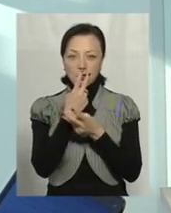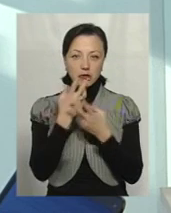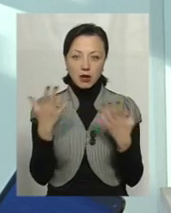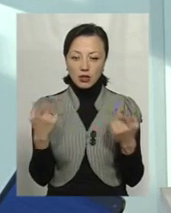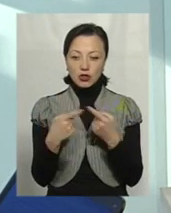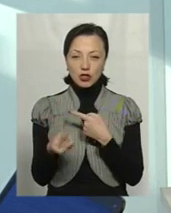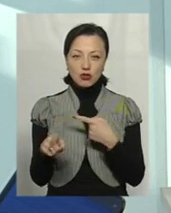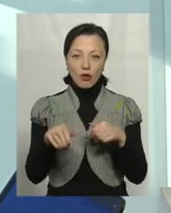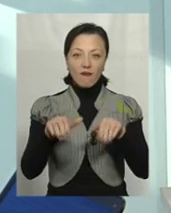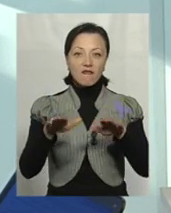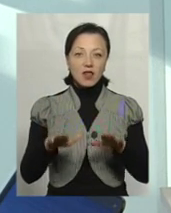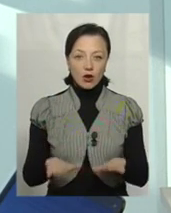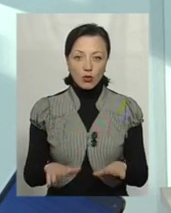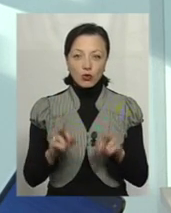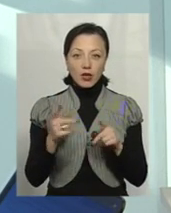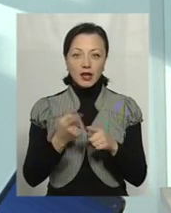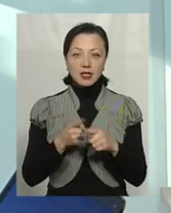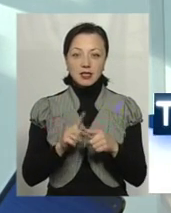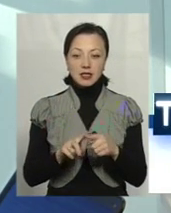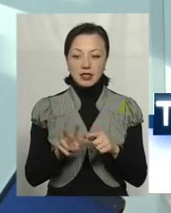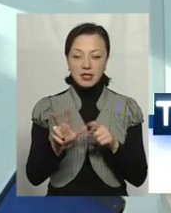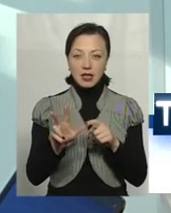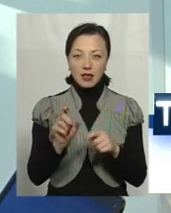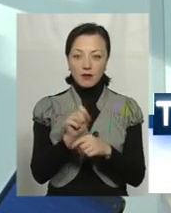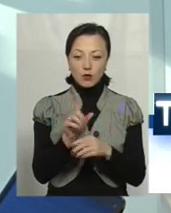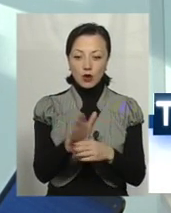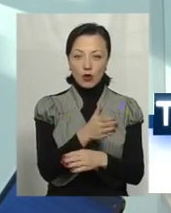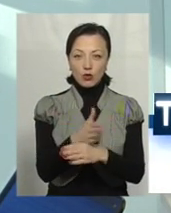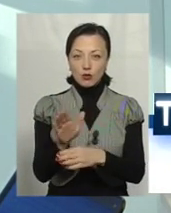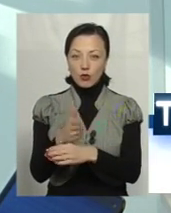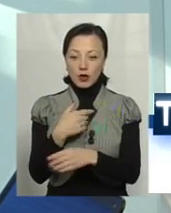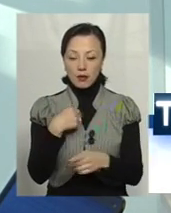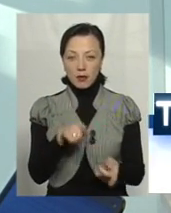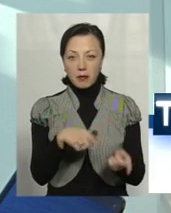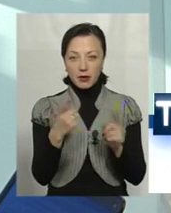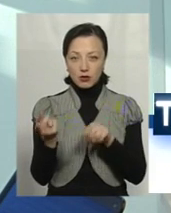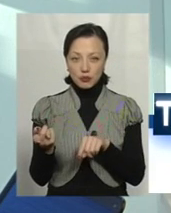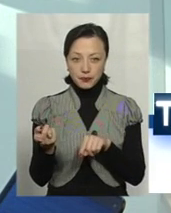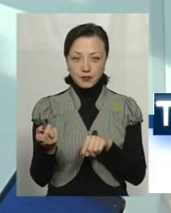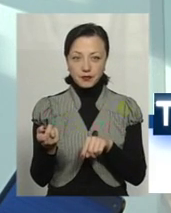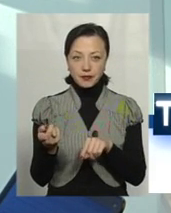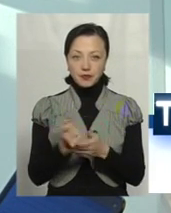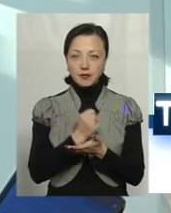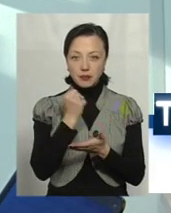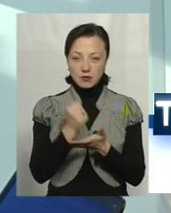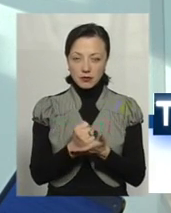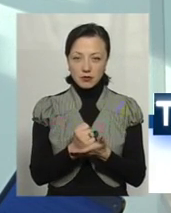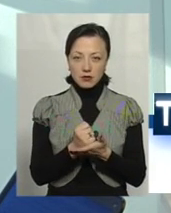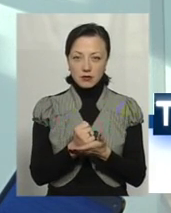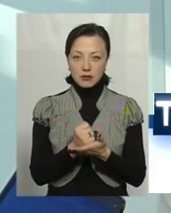іншого виходу, як оці наші треті функції розподілу, до якої ми перейшли, закріплювати